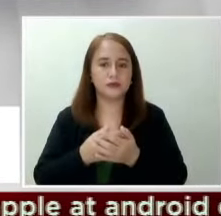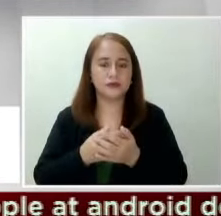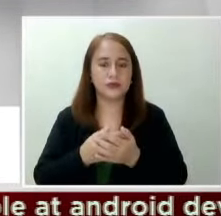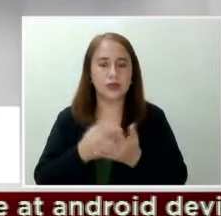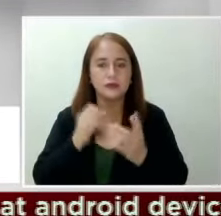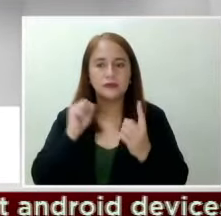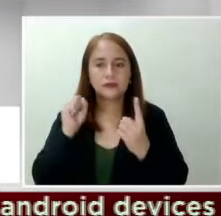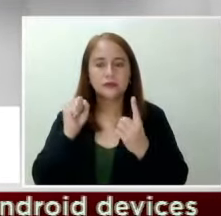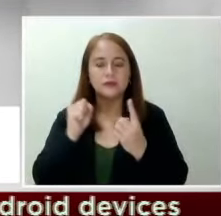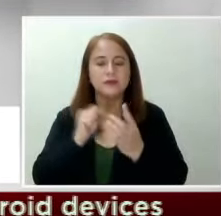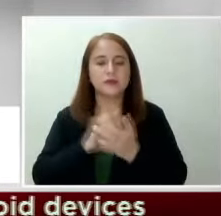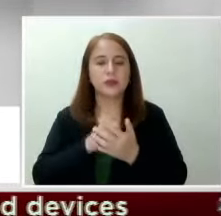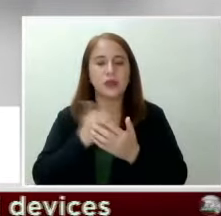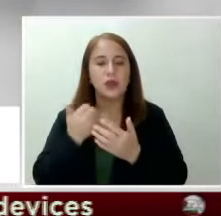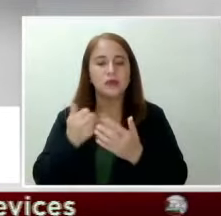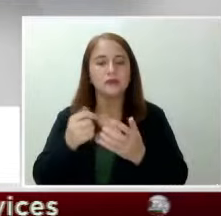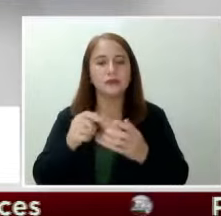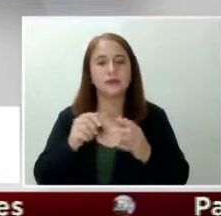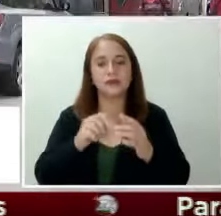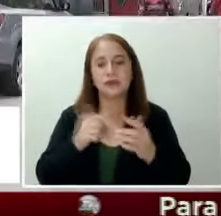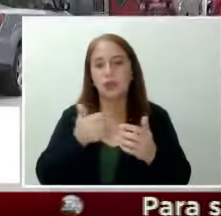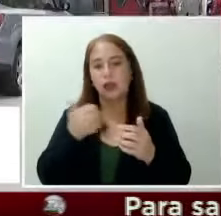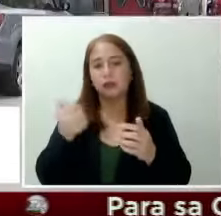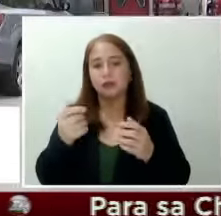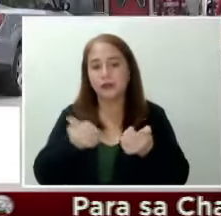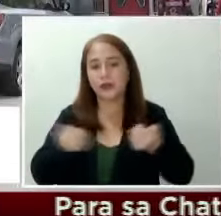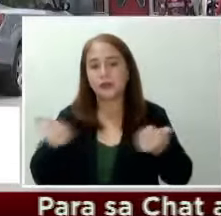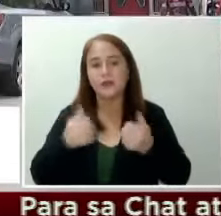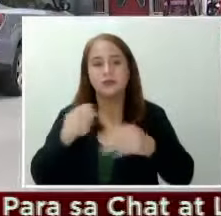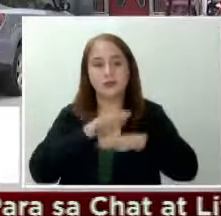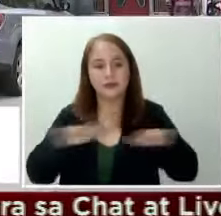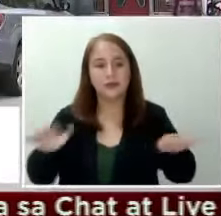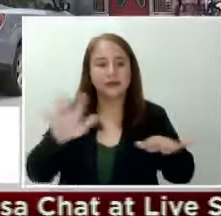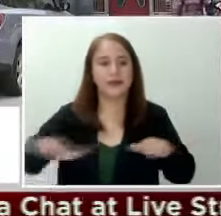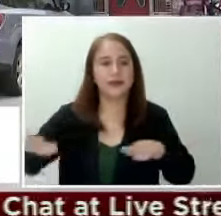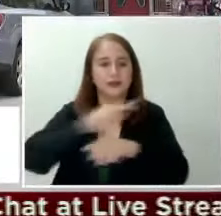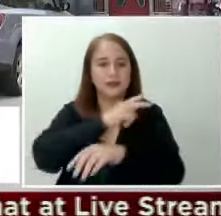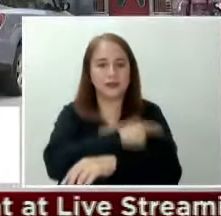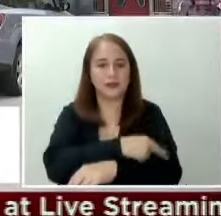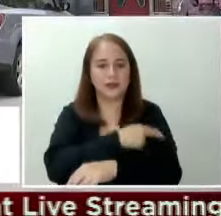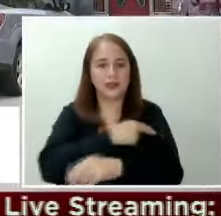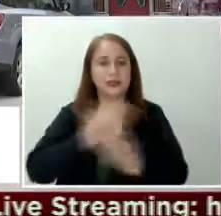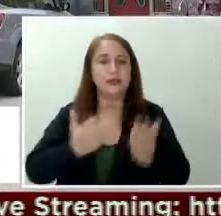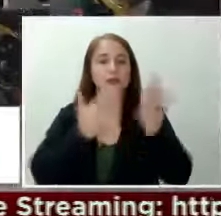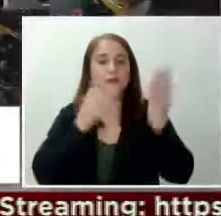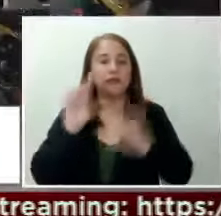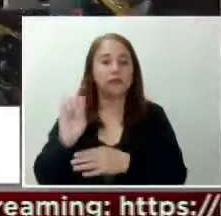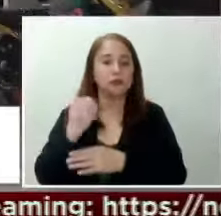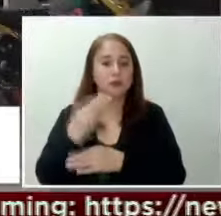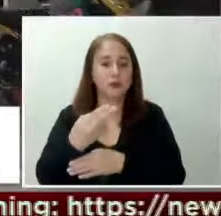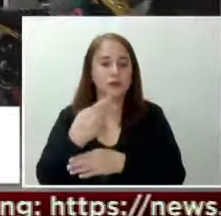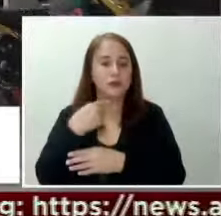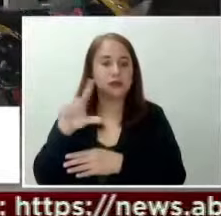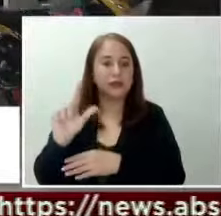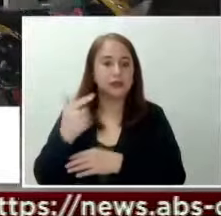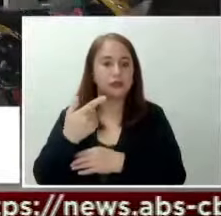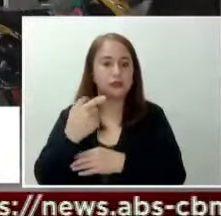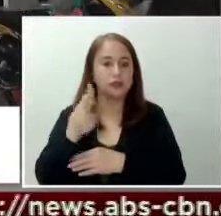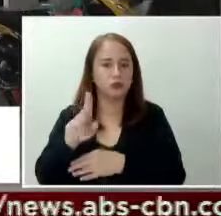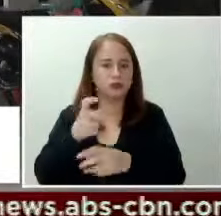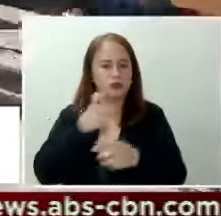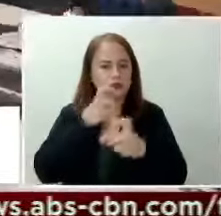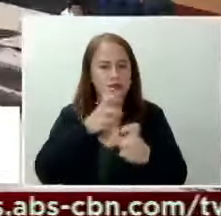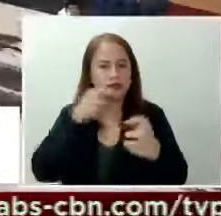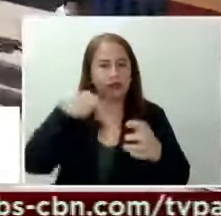vacancies sa lahat ng mga hospital. Inirekomenda naman ng DOH sa mga LGU na paigtingin